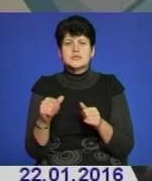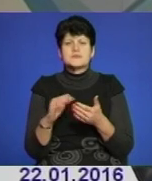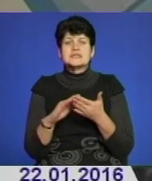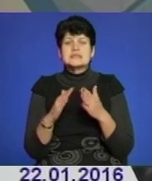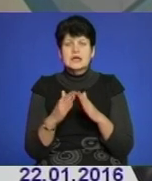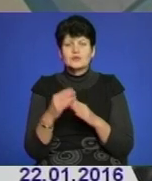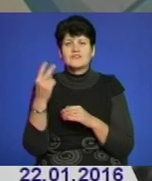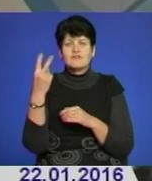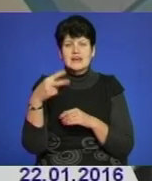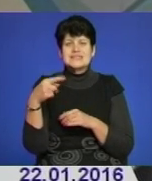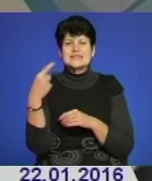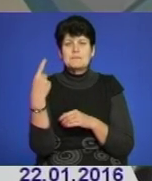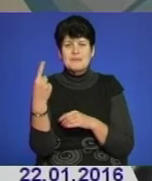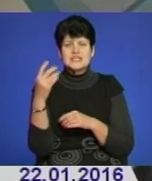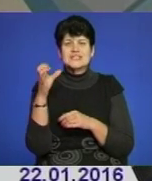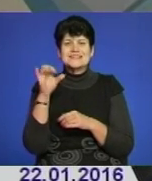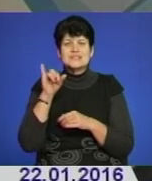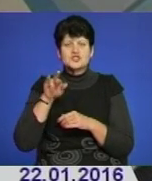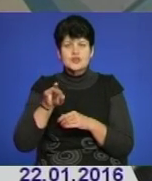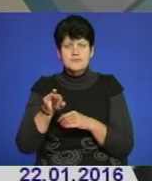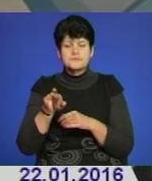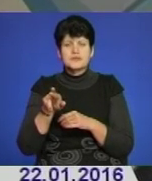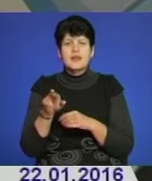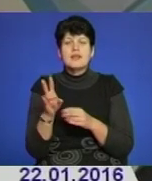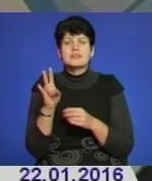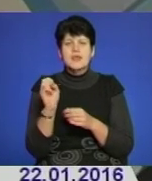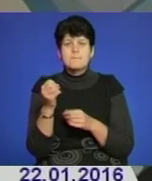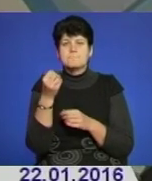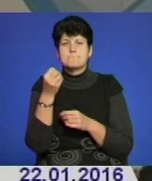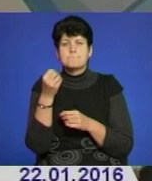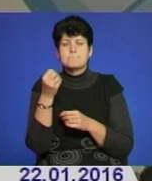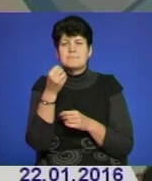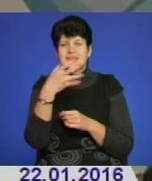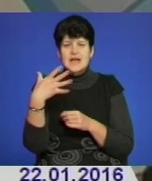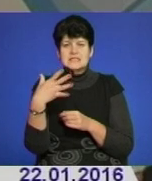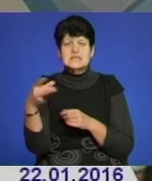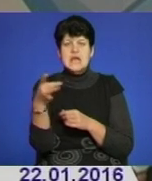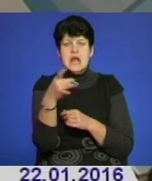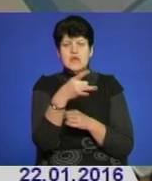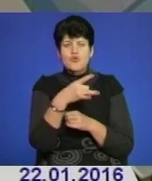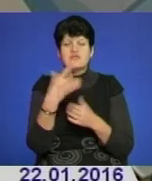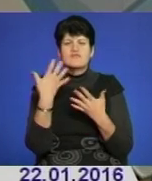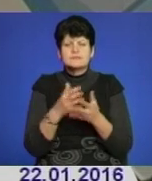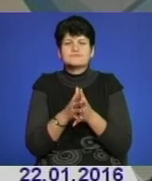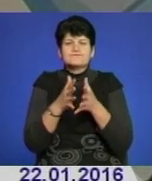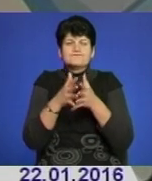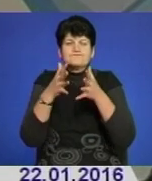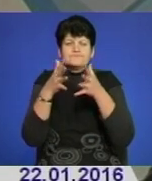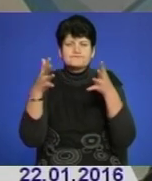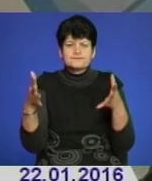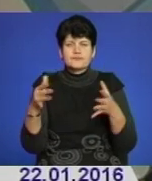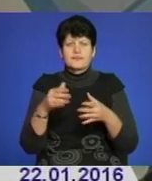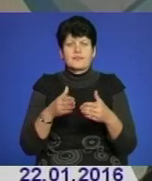за 21 січня на 15 адміністративних територіях вже перевищені епідемічні пороги.